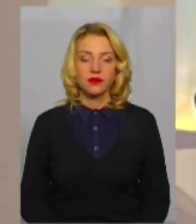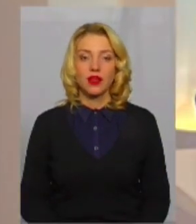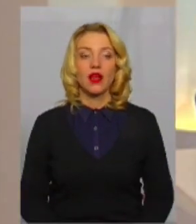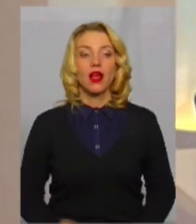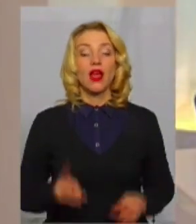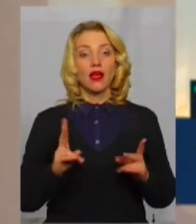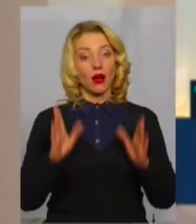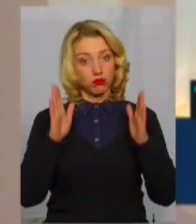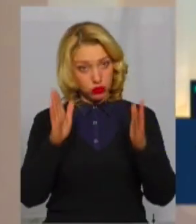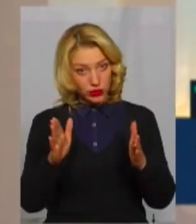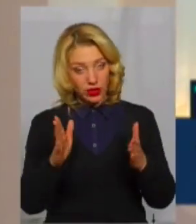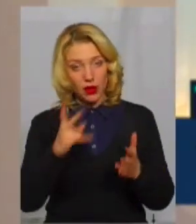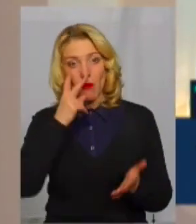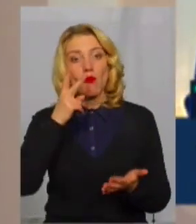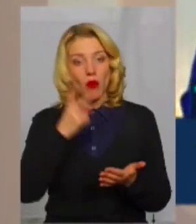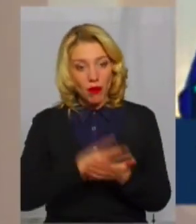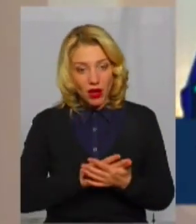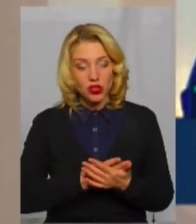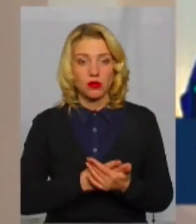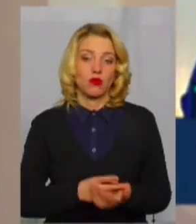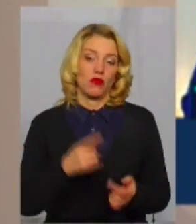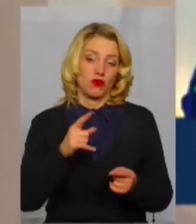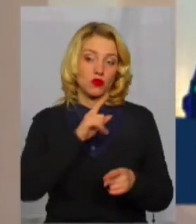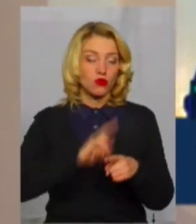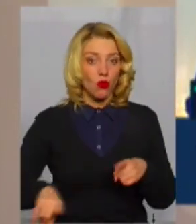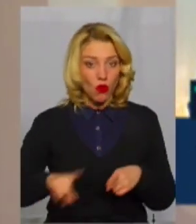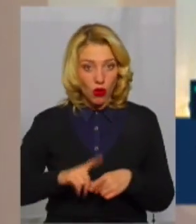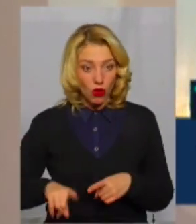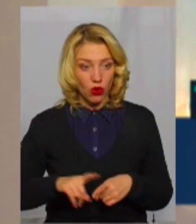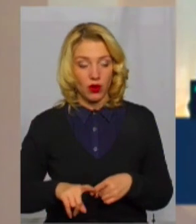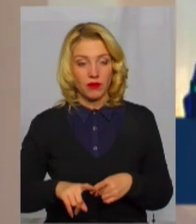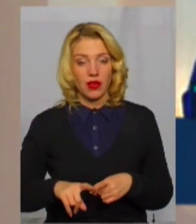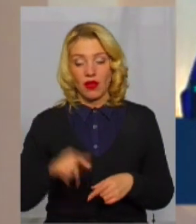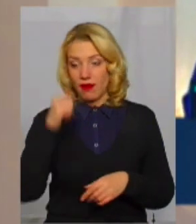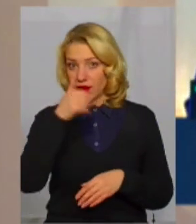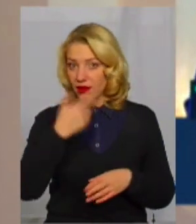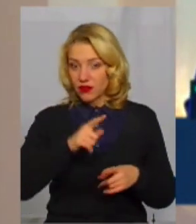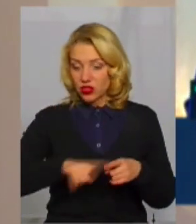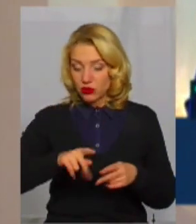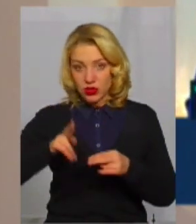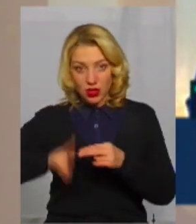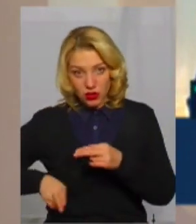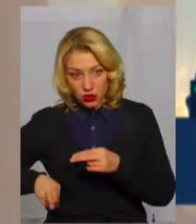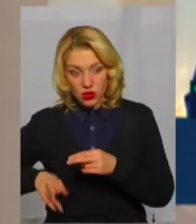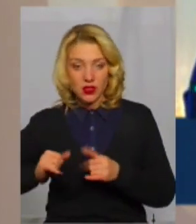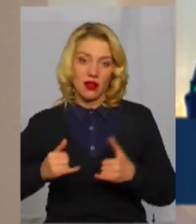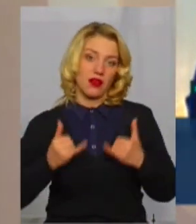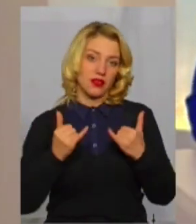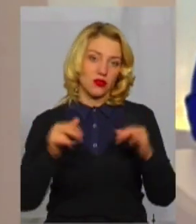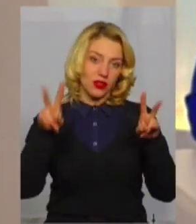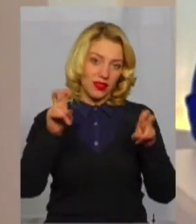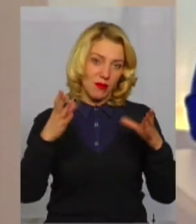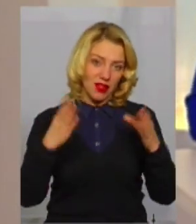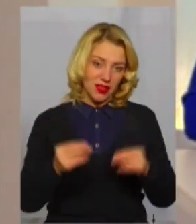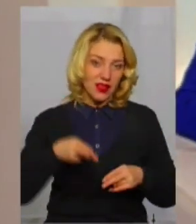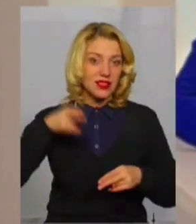Як буде, ми побачимо вже зовсім скоро, бо рік вже закінчується, а на сьогодні тема